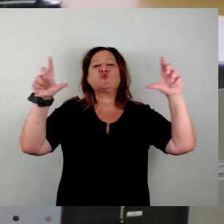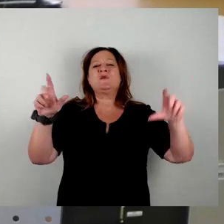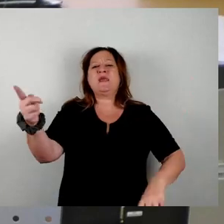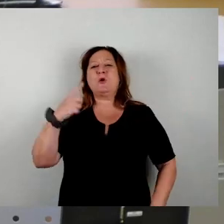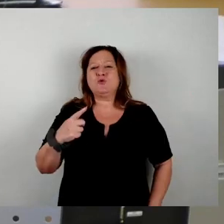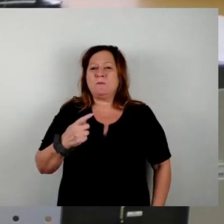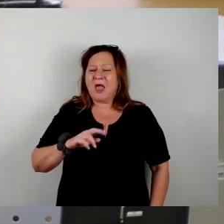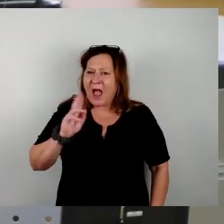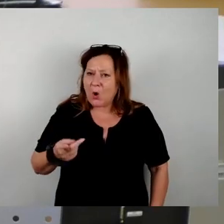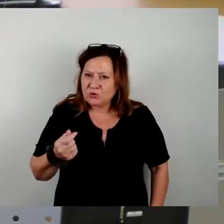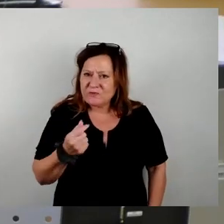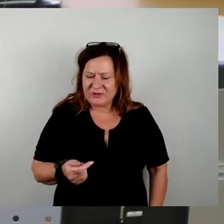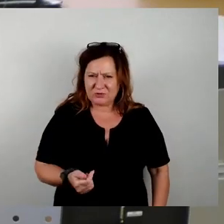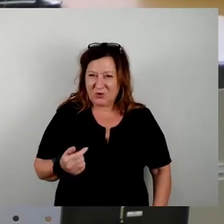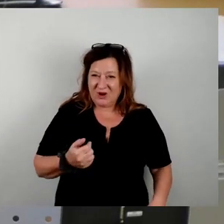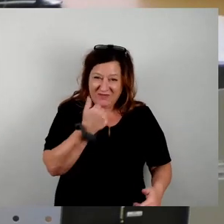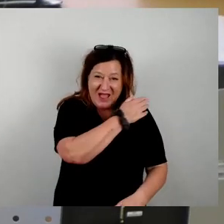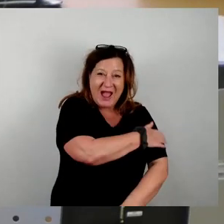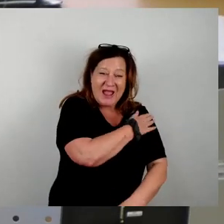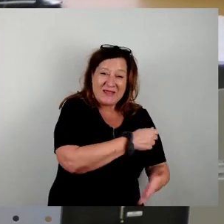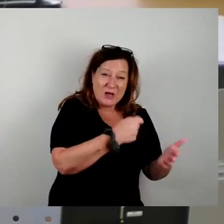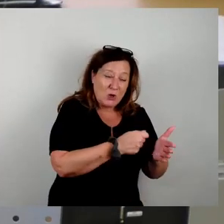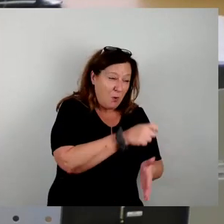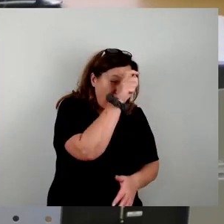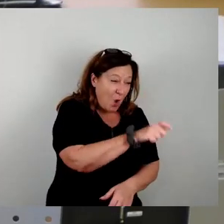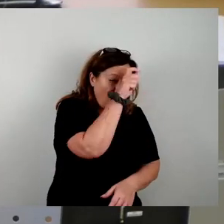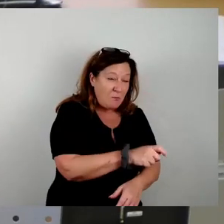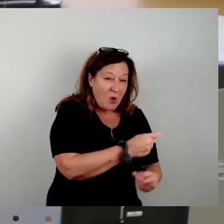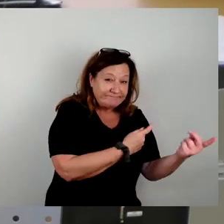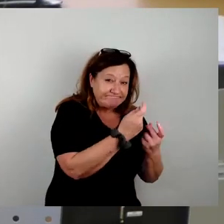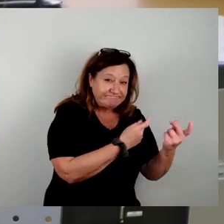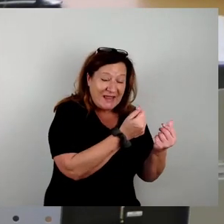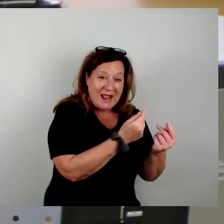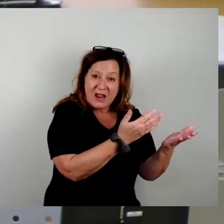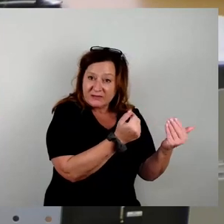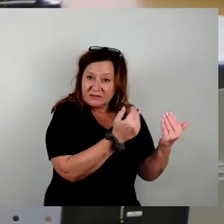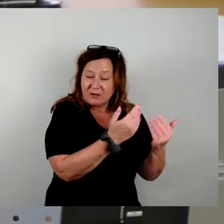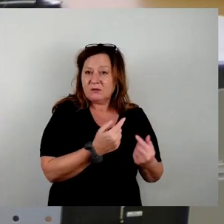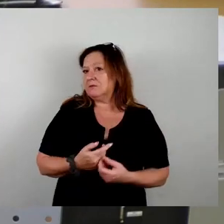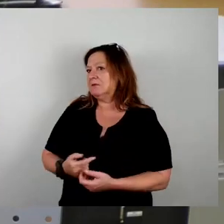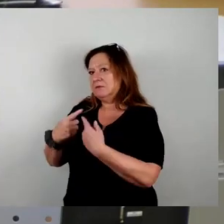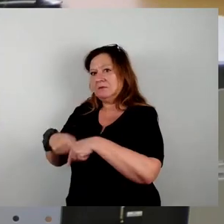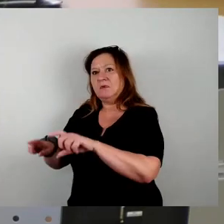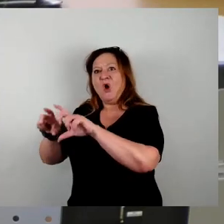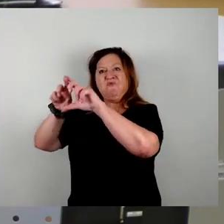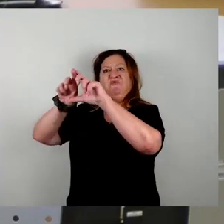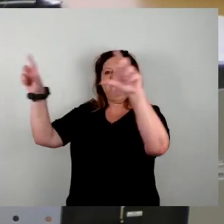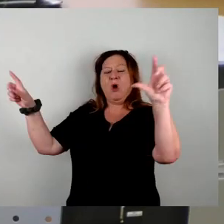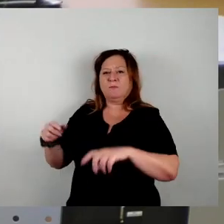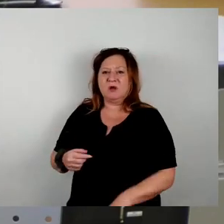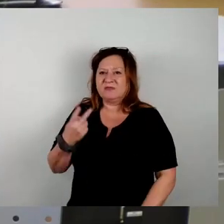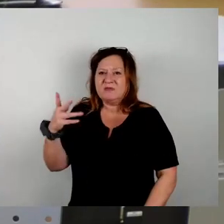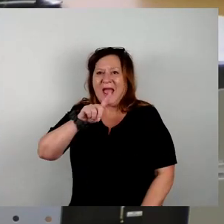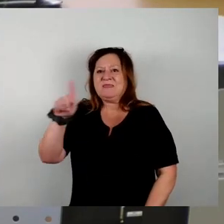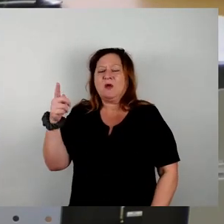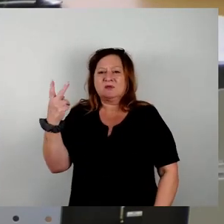Das ist unglaublich. Jeden Bürger verlangen wir es ab. Und einem Konzern, der 2022 mit